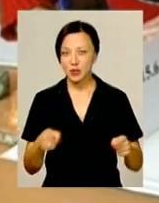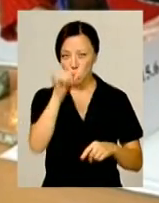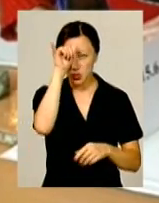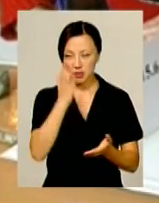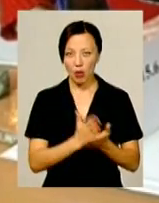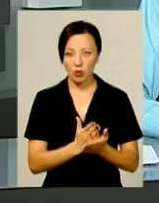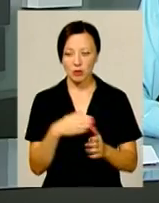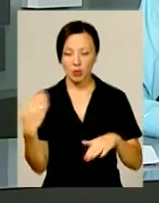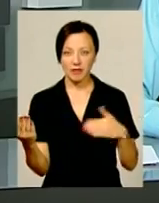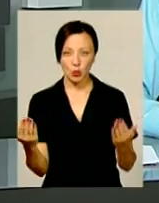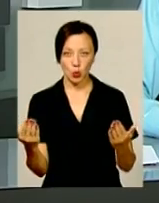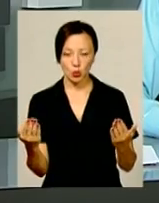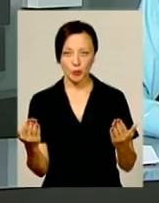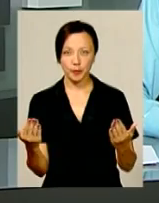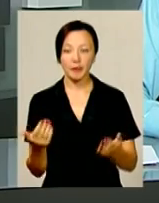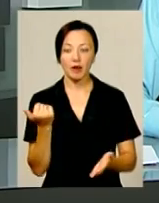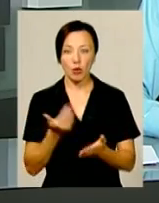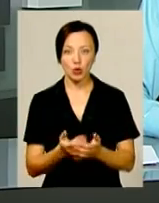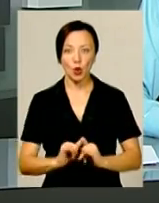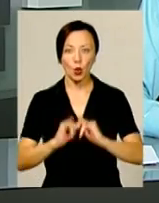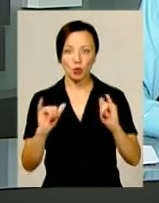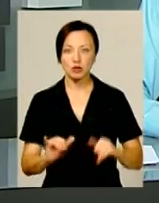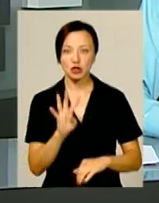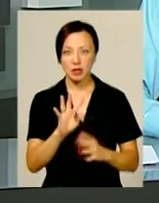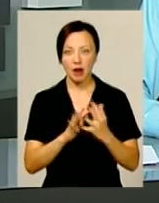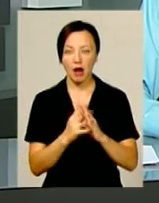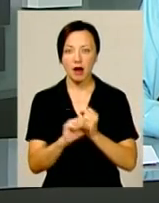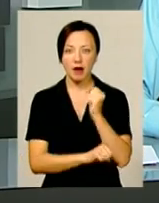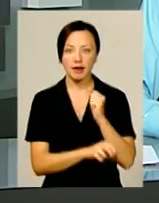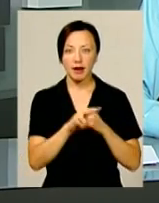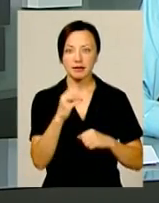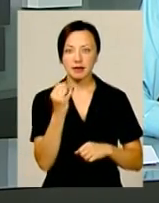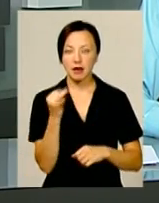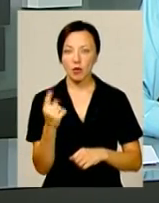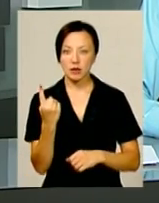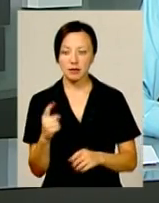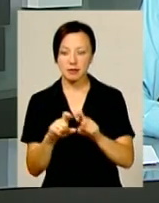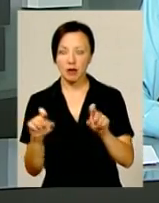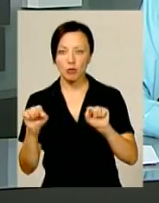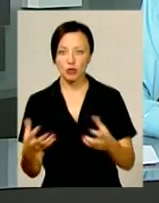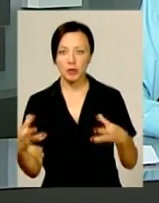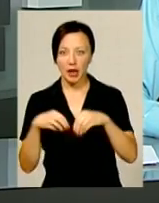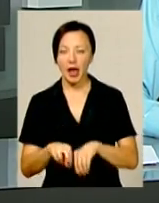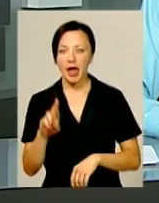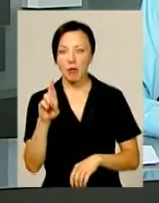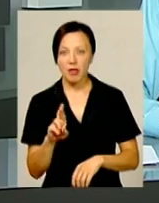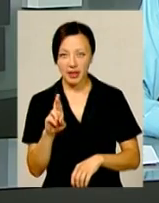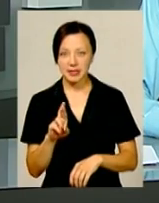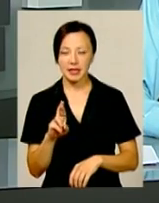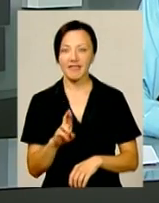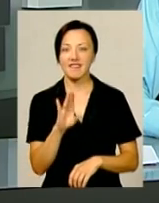знаходяться одне від одного. Отже, у крупній чотири аграрні ліцеїв один заклад можуть об'єднатися Єрмолинецький та